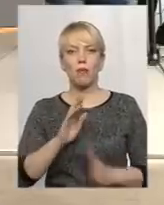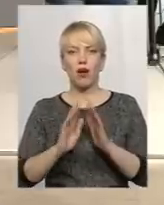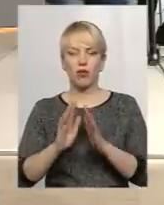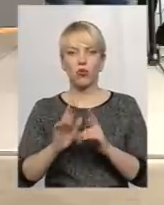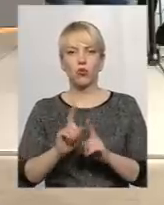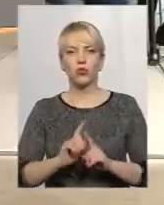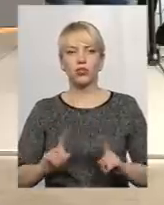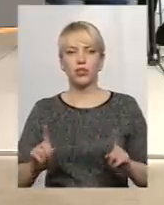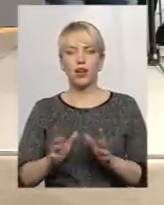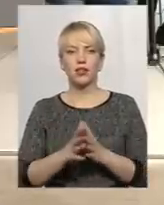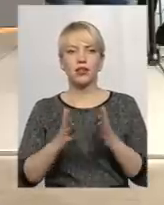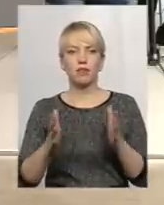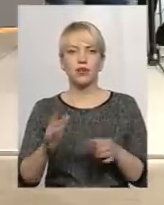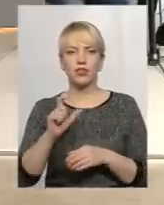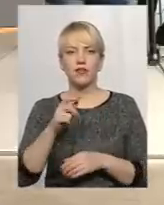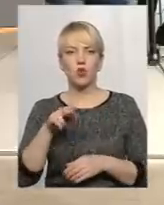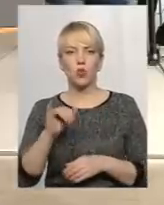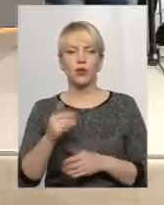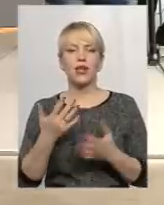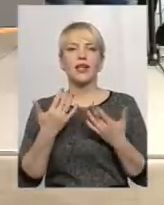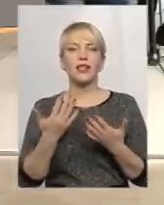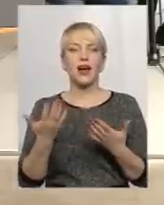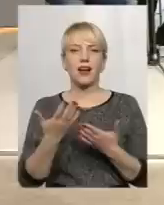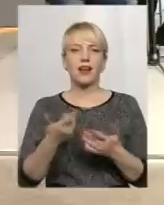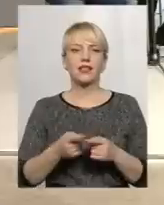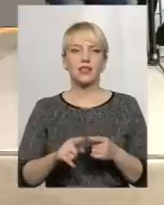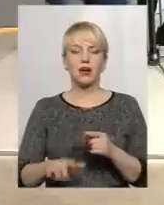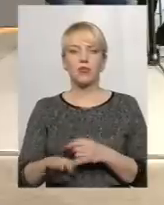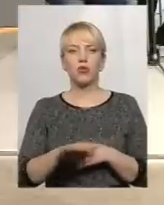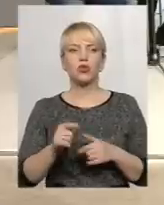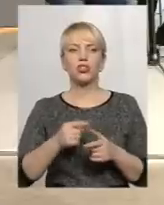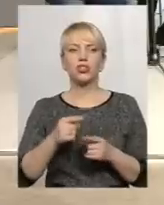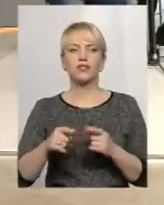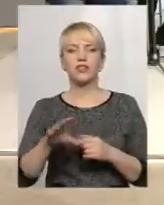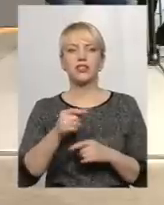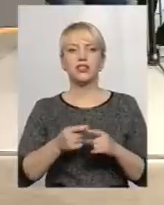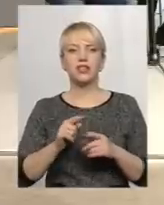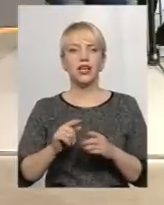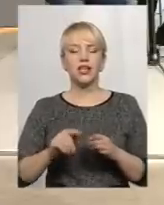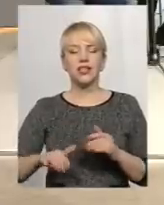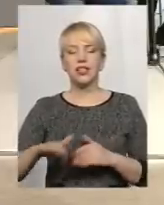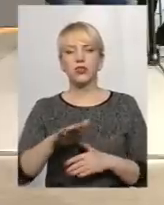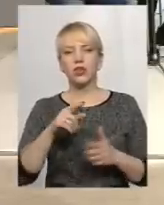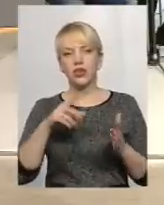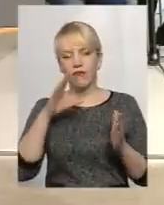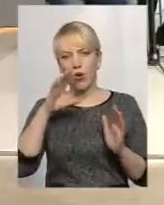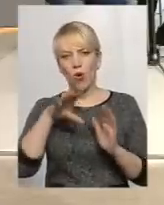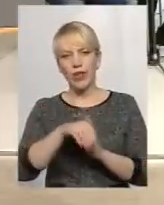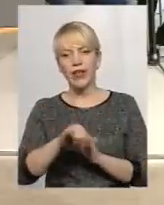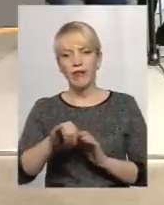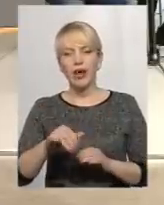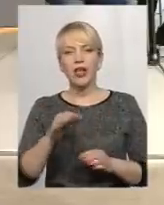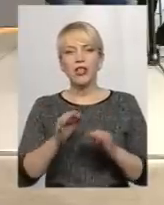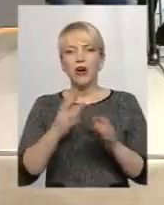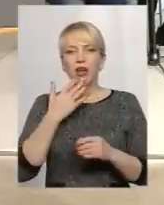унікальна, найбільша в Європі, яка це площа? І чи всі ті території, які входять в Національний природний парк, є заповідними